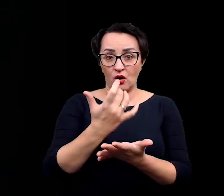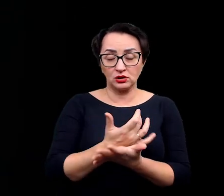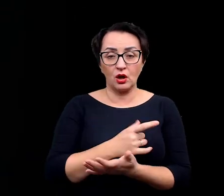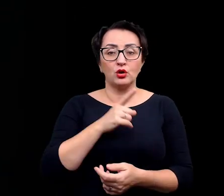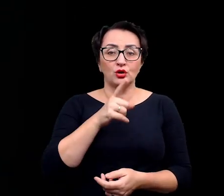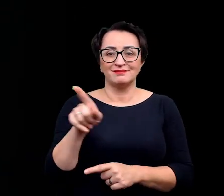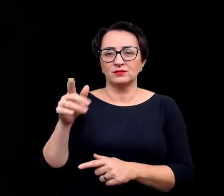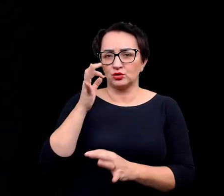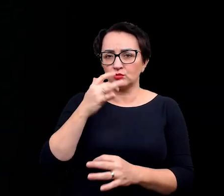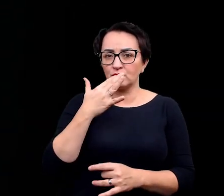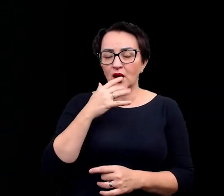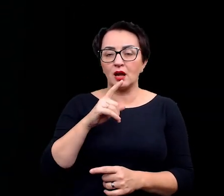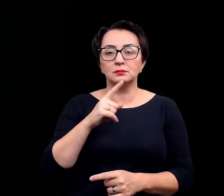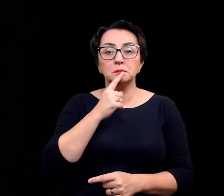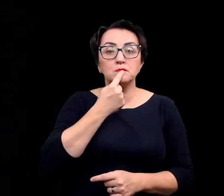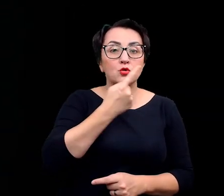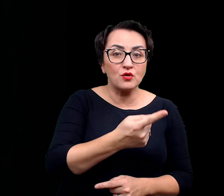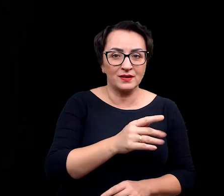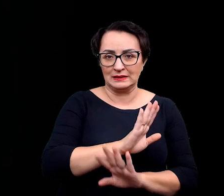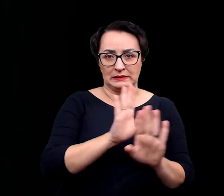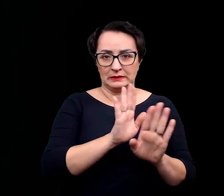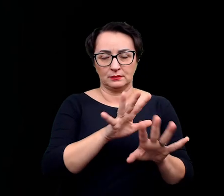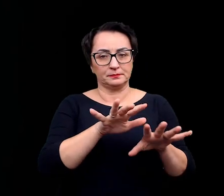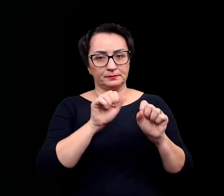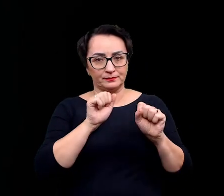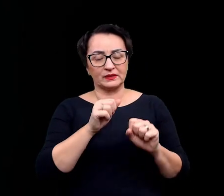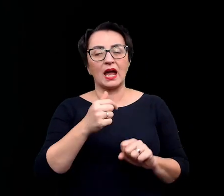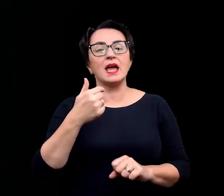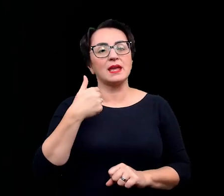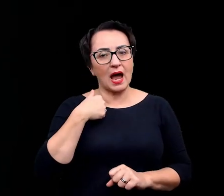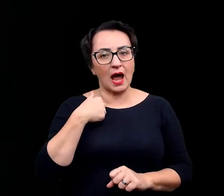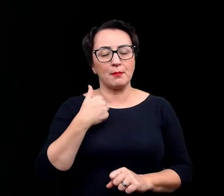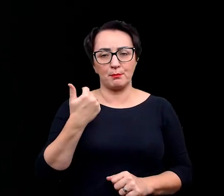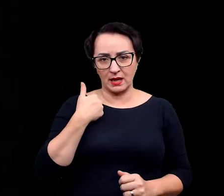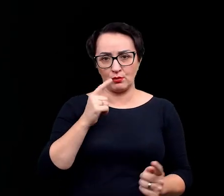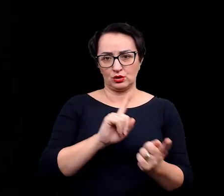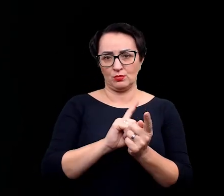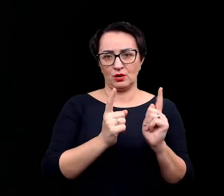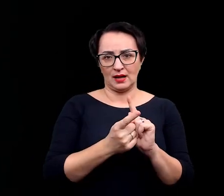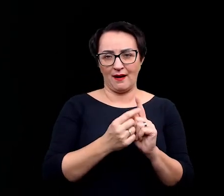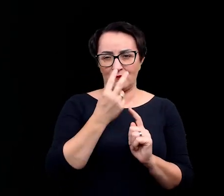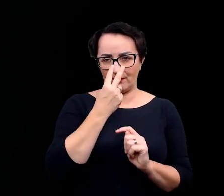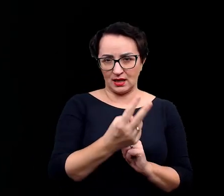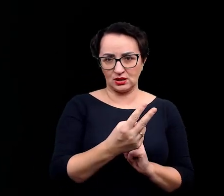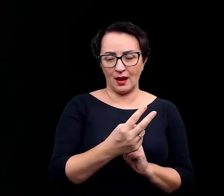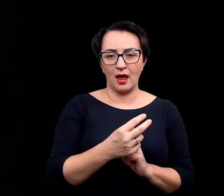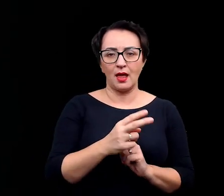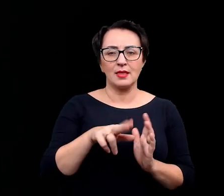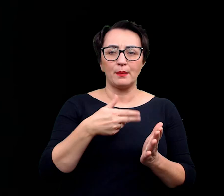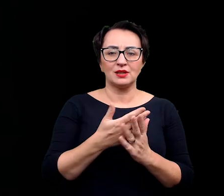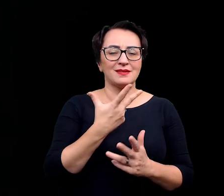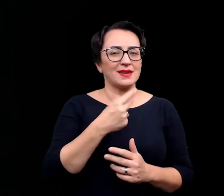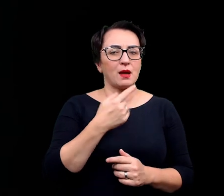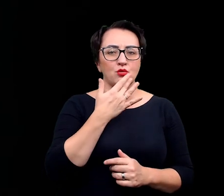należy, no tak jak sama powiedziałaś, do końca zdradzać. Ja się spotkałam z takimi procederami, na przykład nie ujawniania nazwy związków chemicznych, czyli